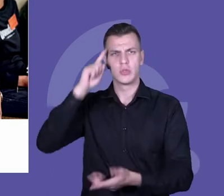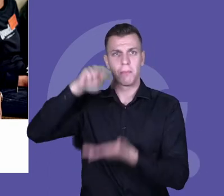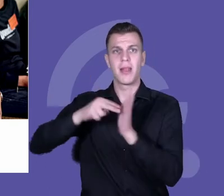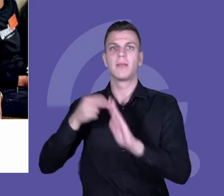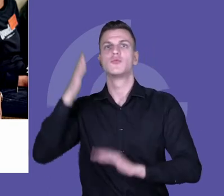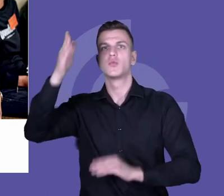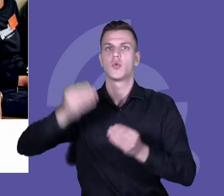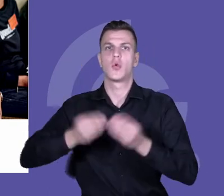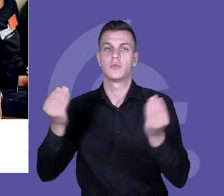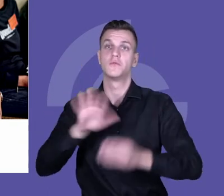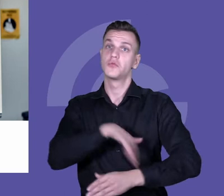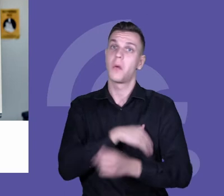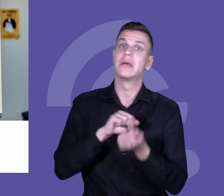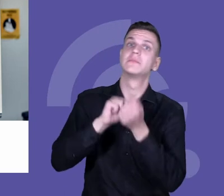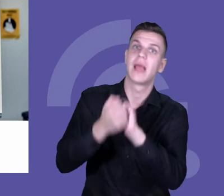uczyła.